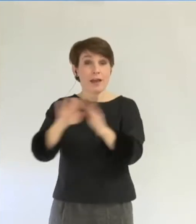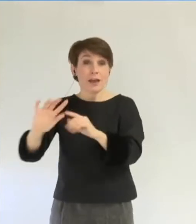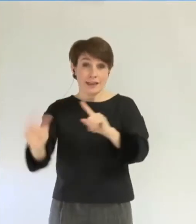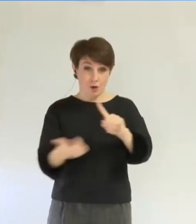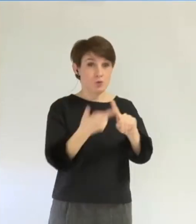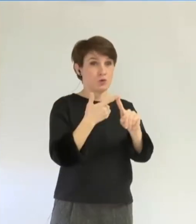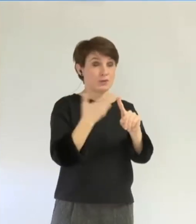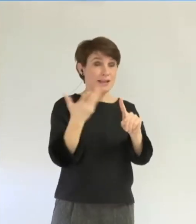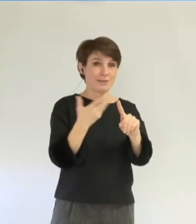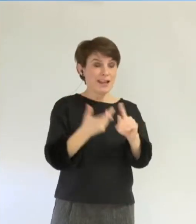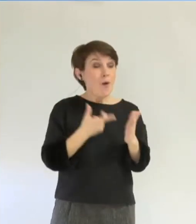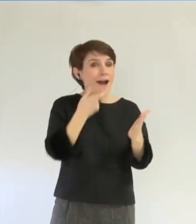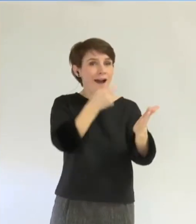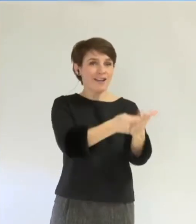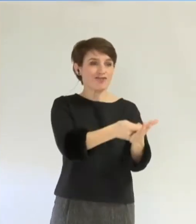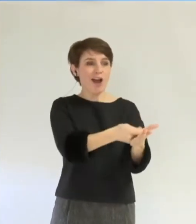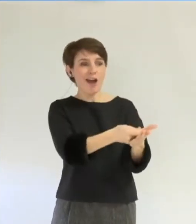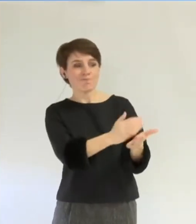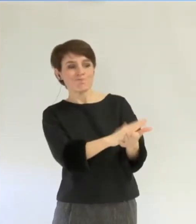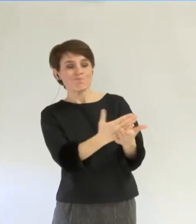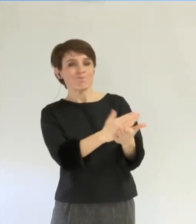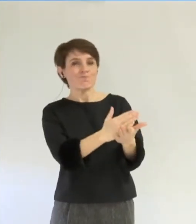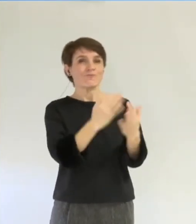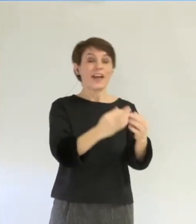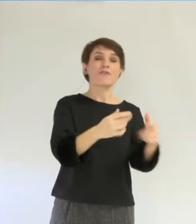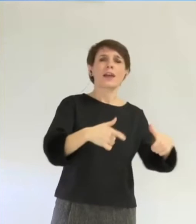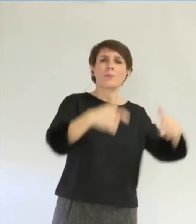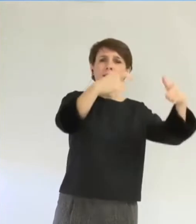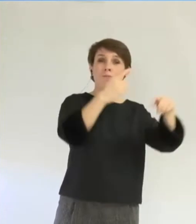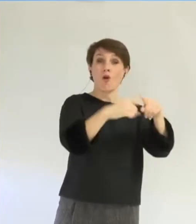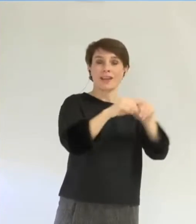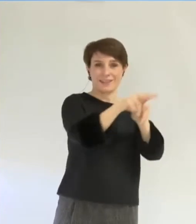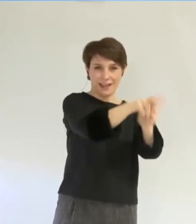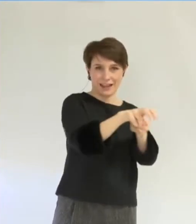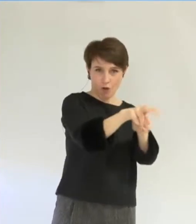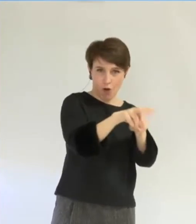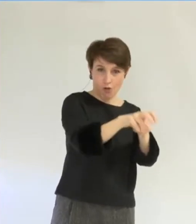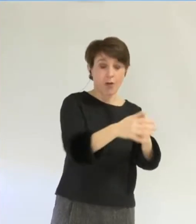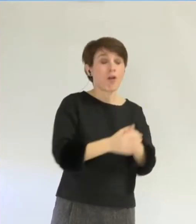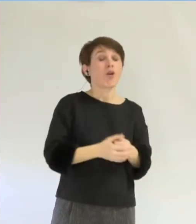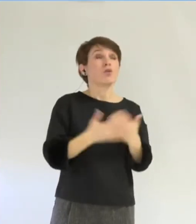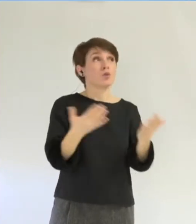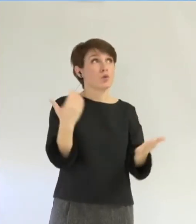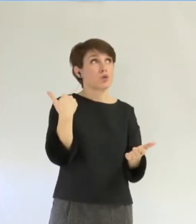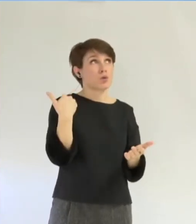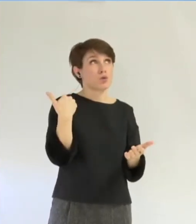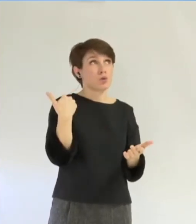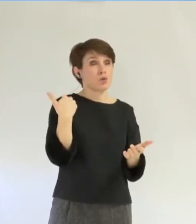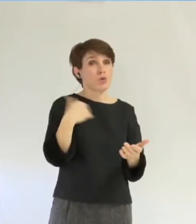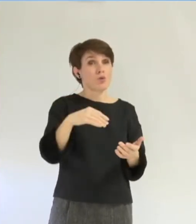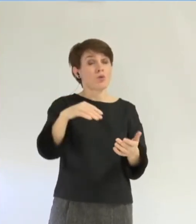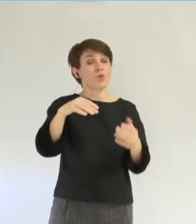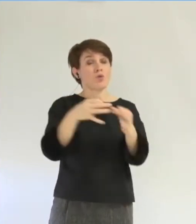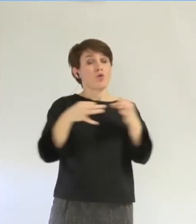considéré comme litigieux du siège du Crédit agricole. Alors en 2000, la Chambre régionale des